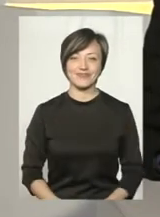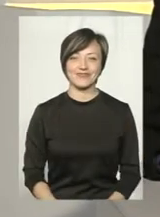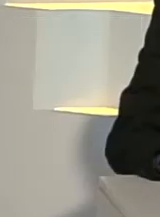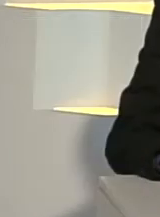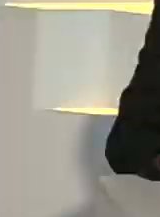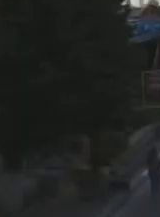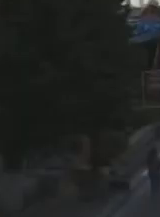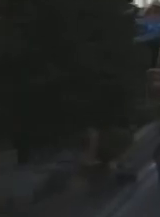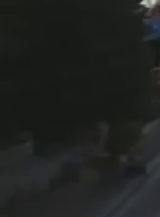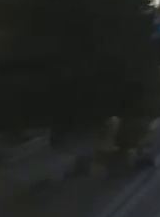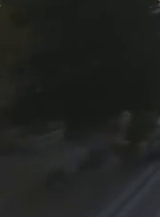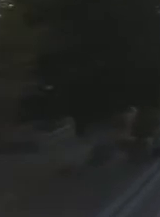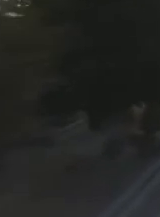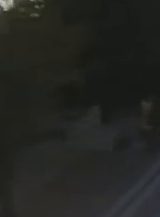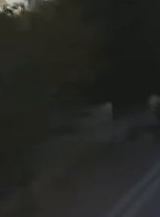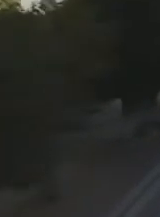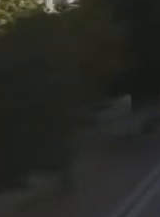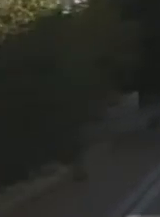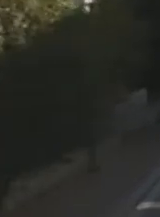Дякую